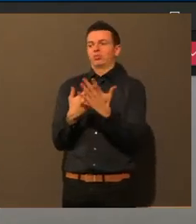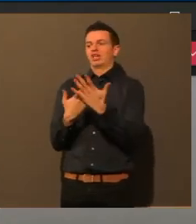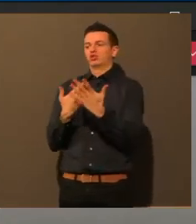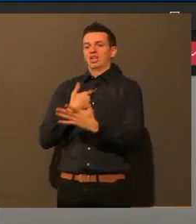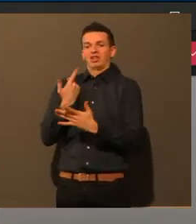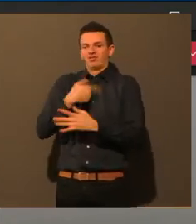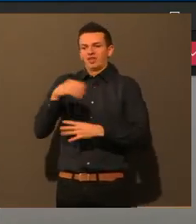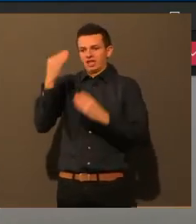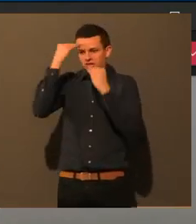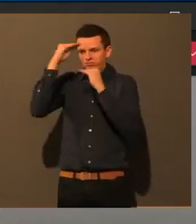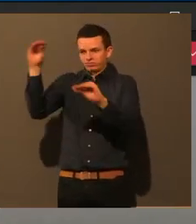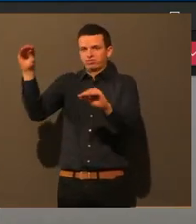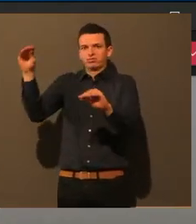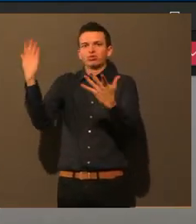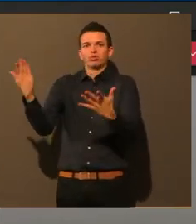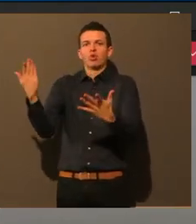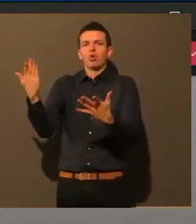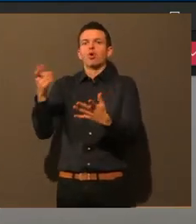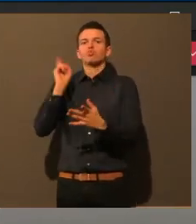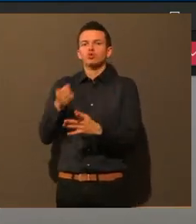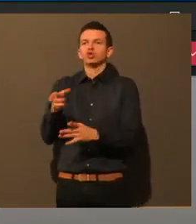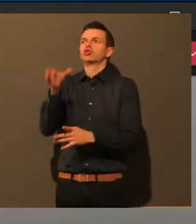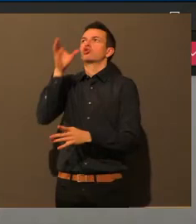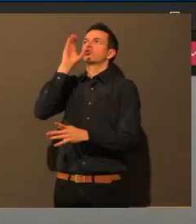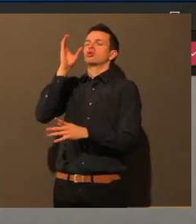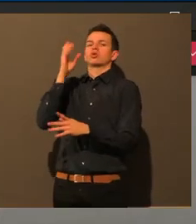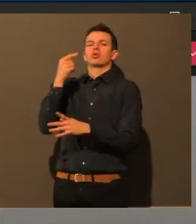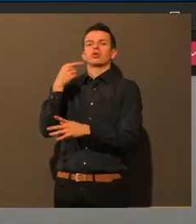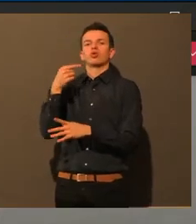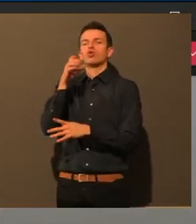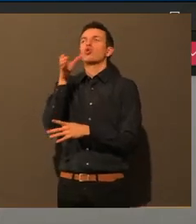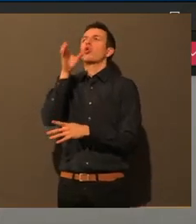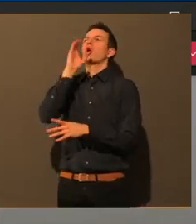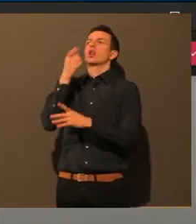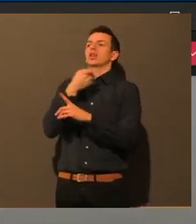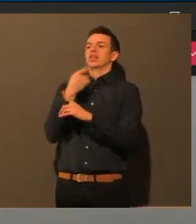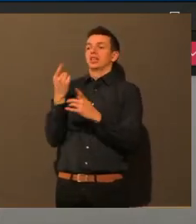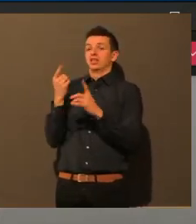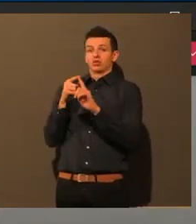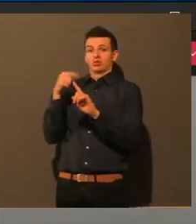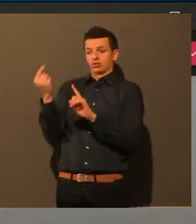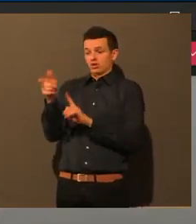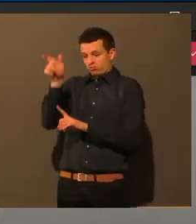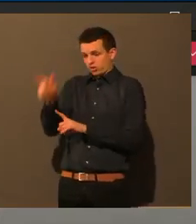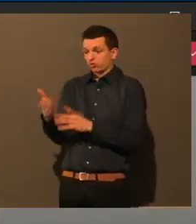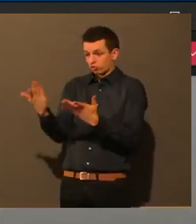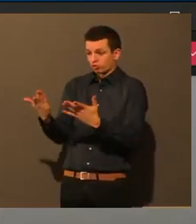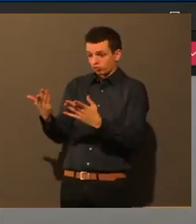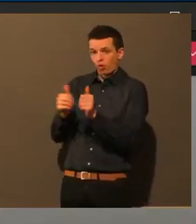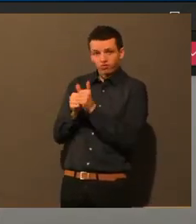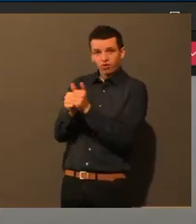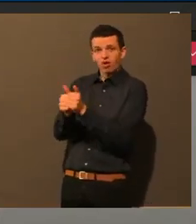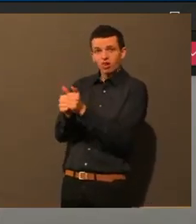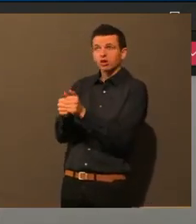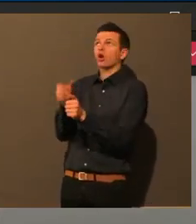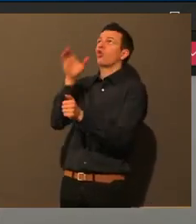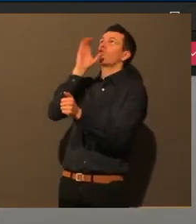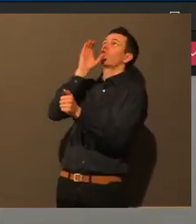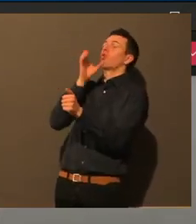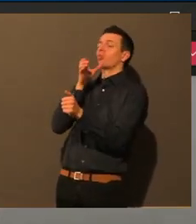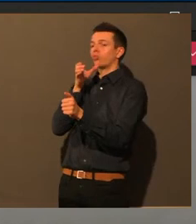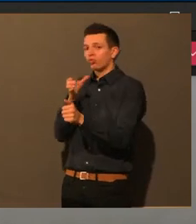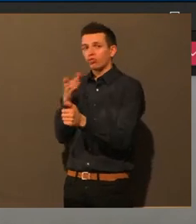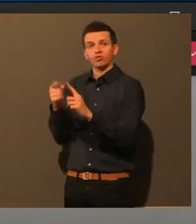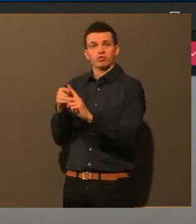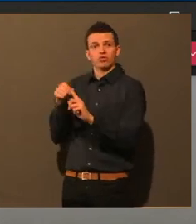mit schwersten Symptomen ins Klinikum und sagt, naja, aber die Stadt hat doch gesagt, ich soll gurgeln. Ich jetzt bloß nur Spitz nominiert. Ja, Haftung. Aber